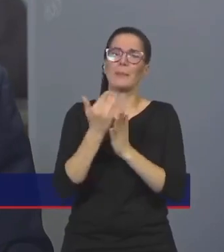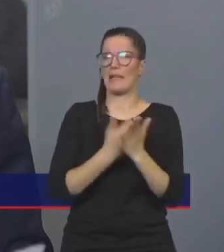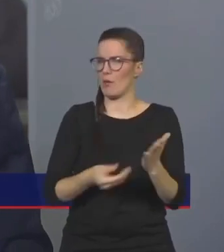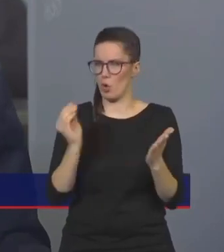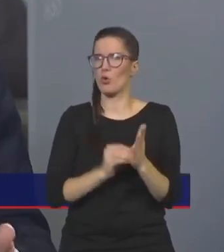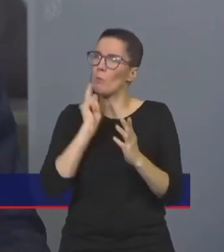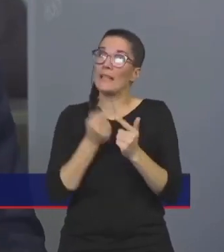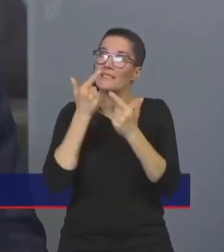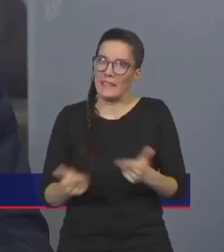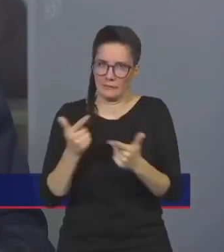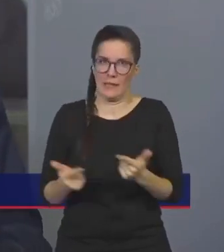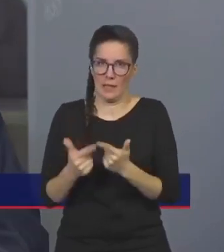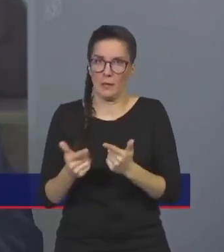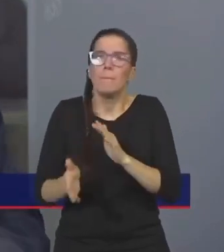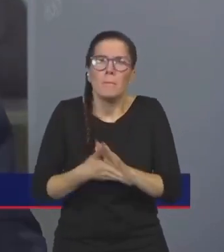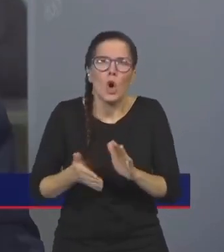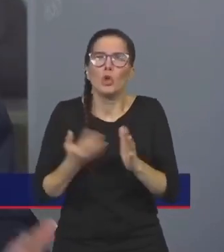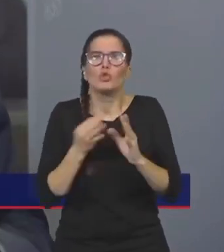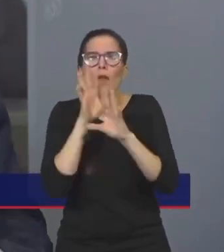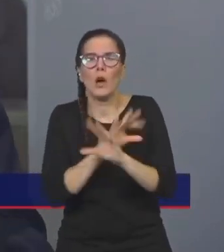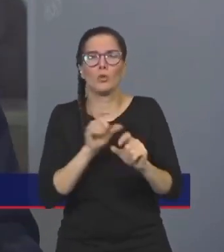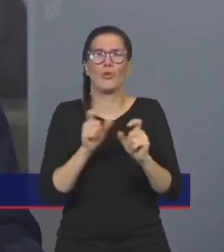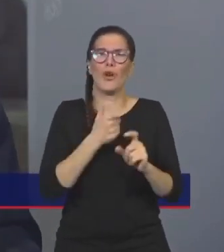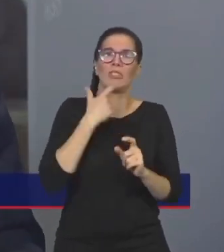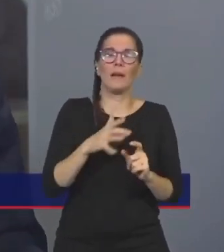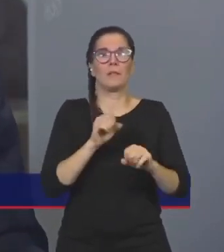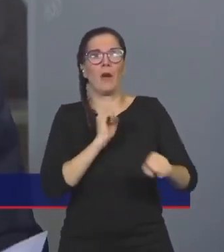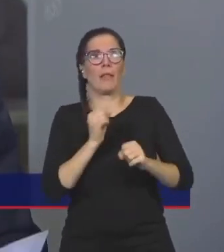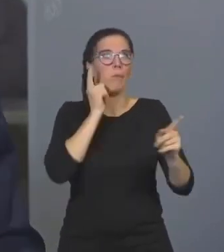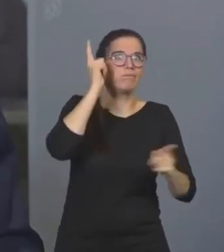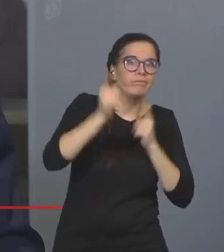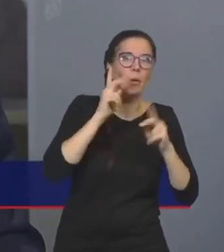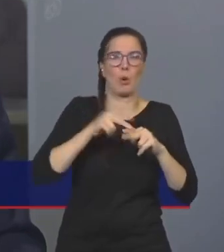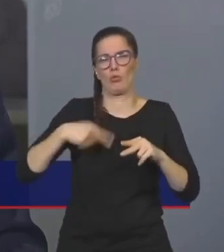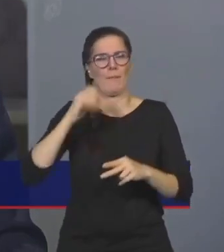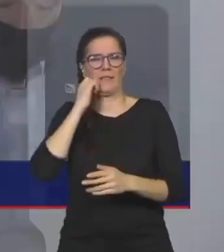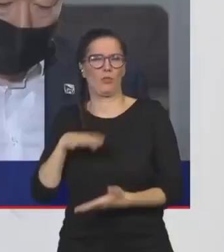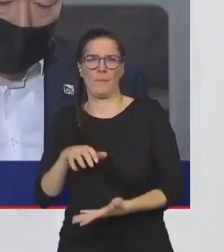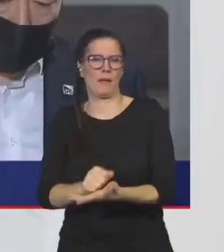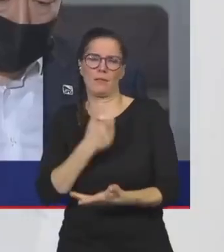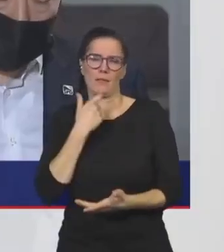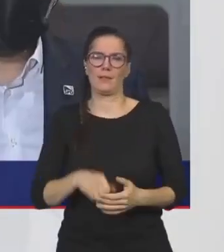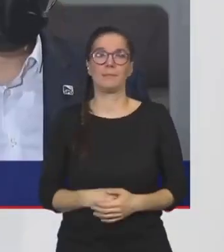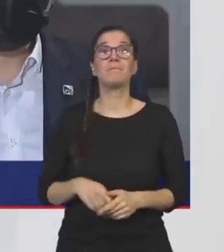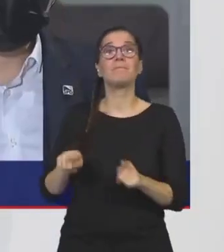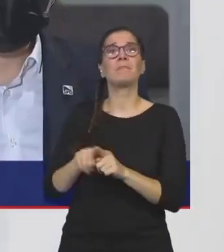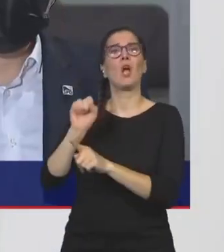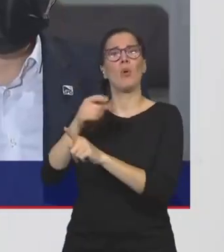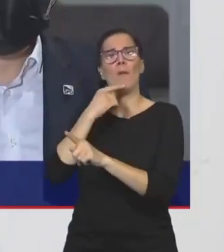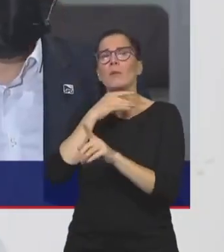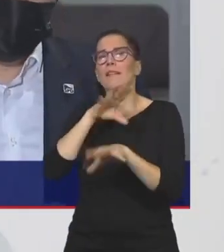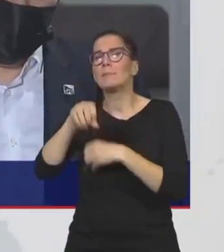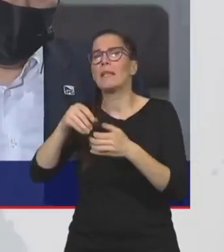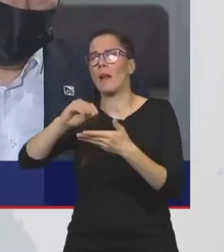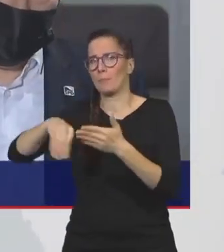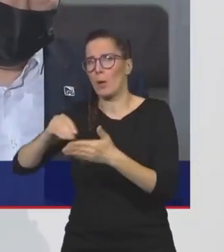klíčové, aby to nebyl prostě pokus omyl a pak na to doplácí celá společnost. Vy už jste taky avizovali, že budete sbírat podpisy pro